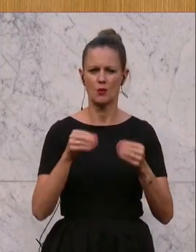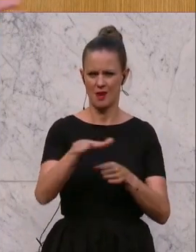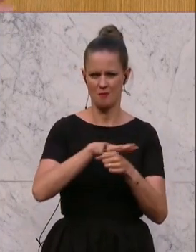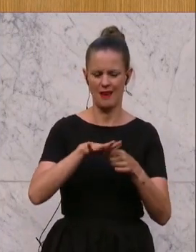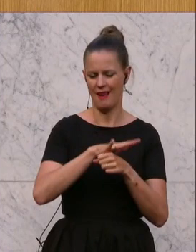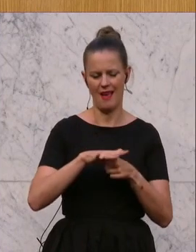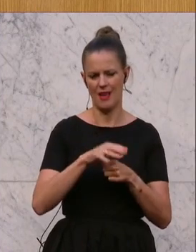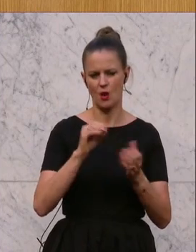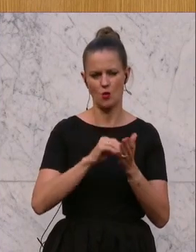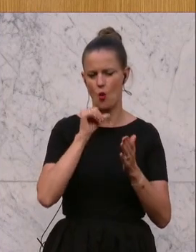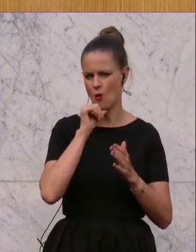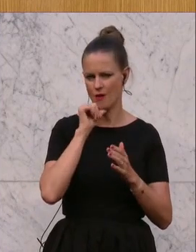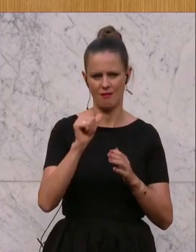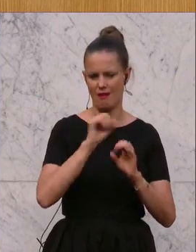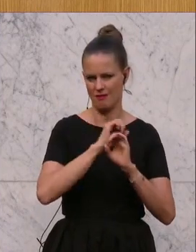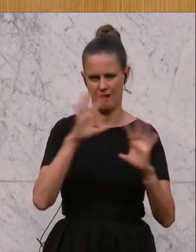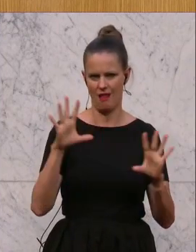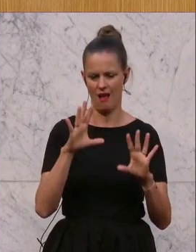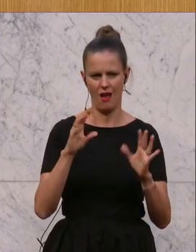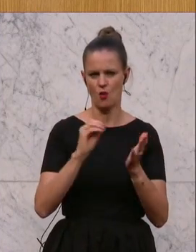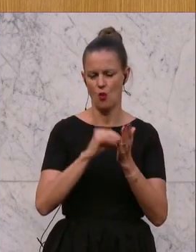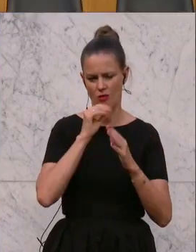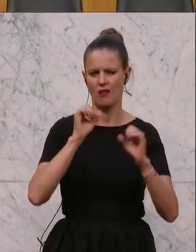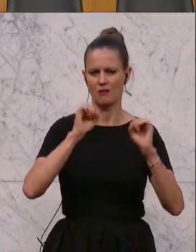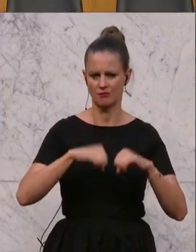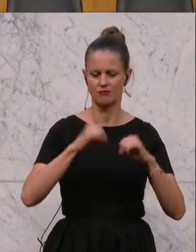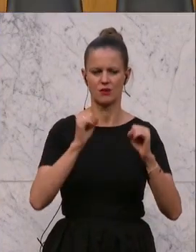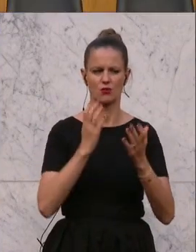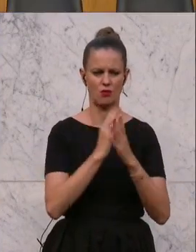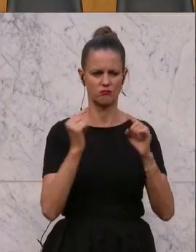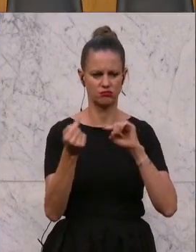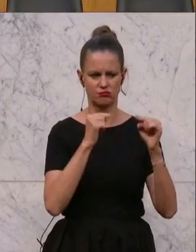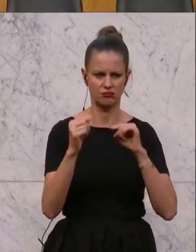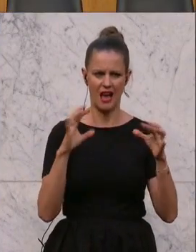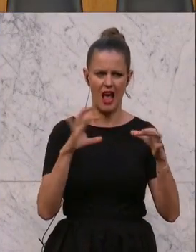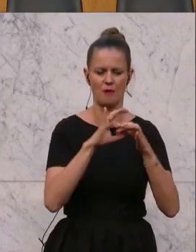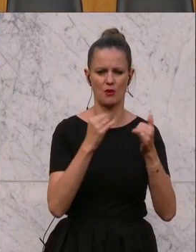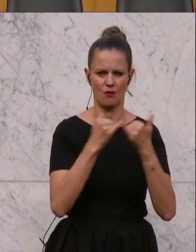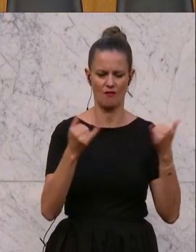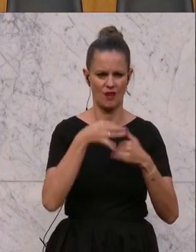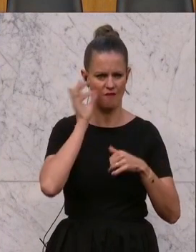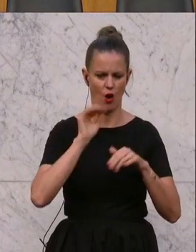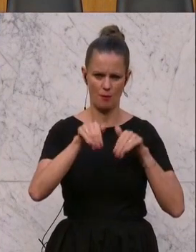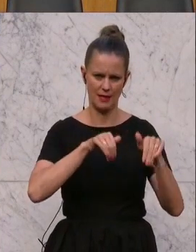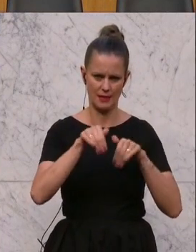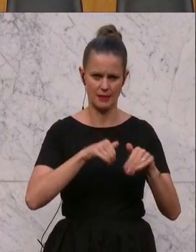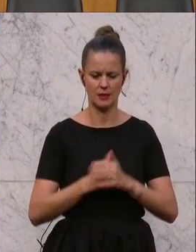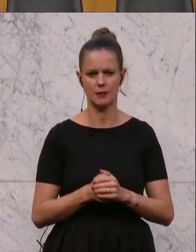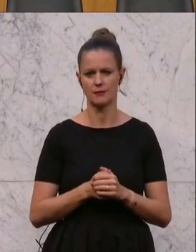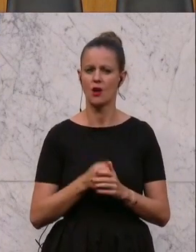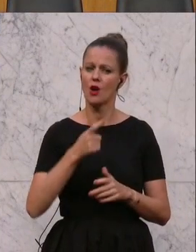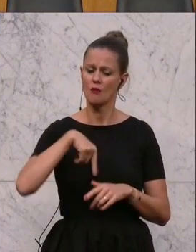ja auch einige Diskussionen auch mit Ihnen, Frau Ministerin, was eben diese Anbindung betrifft. Ja, natürlich ist es für uns ein